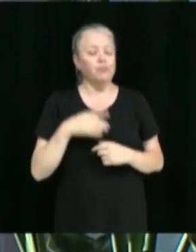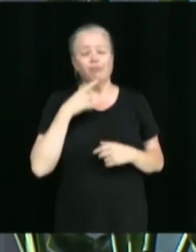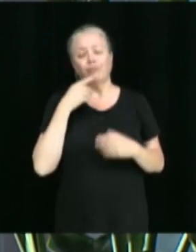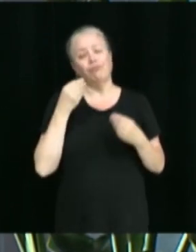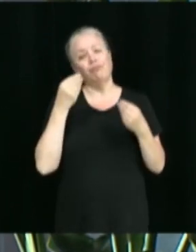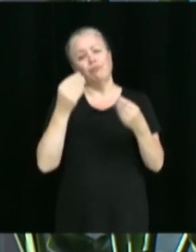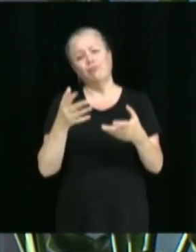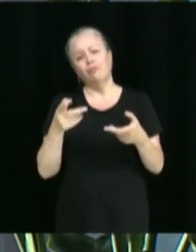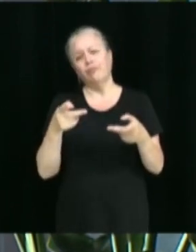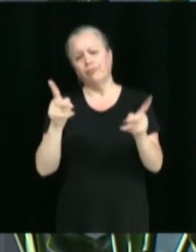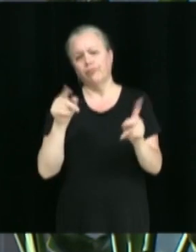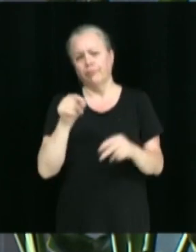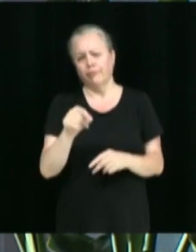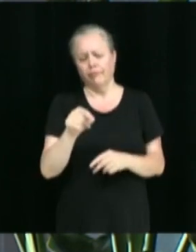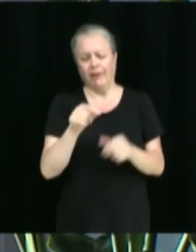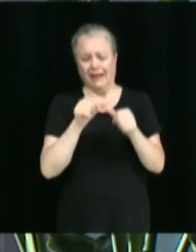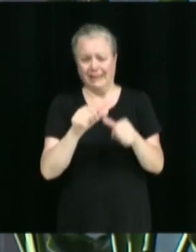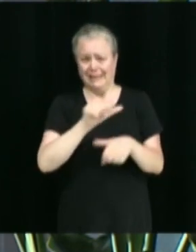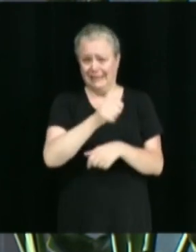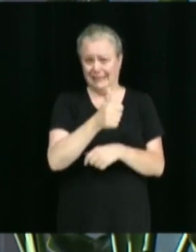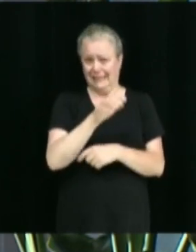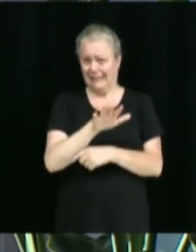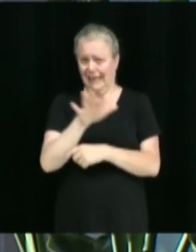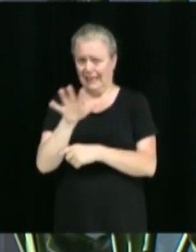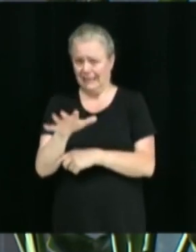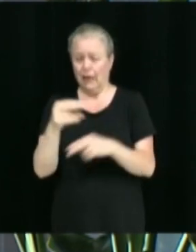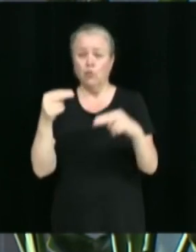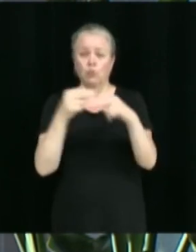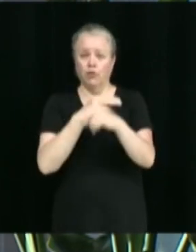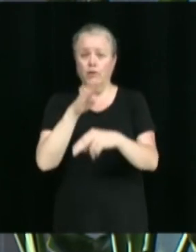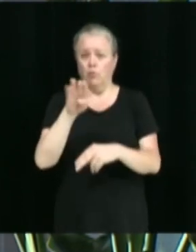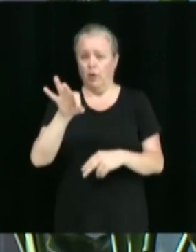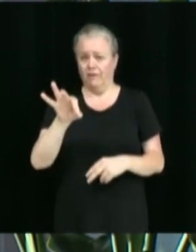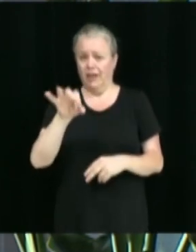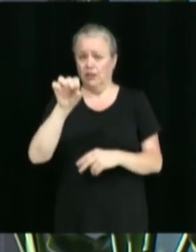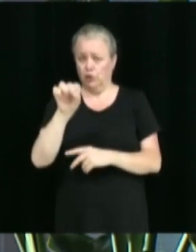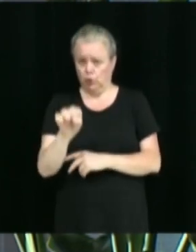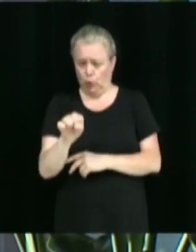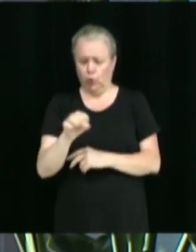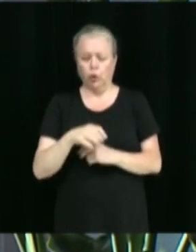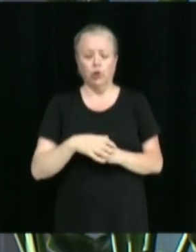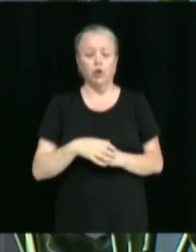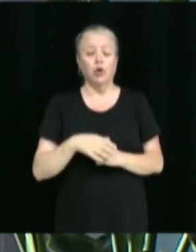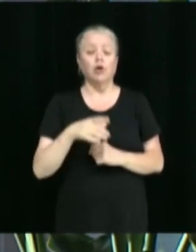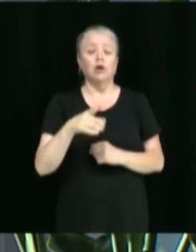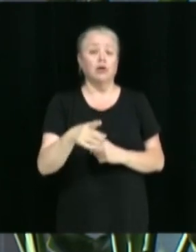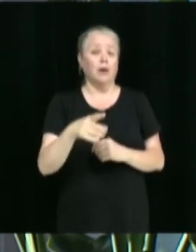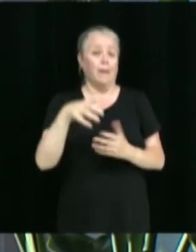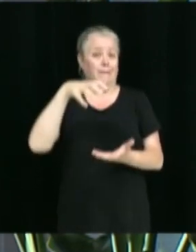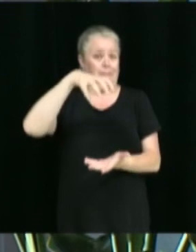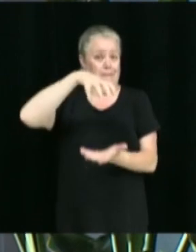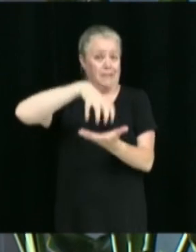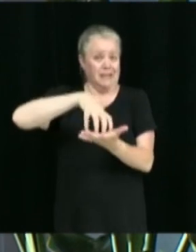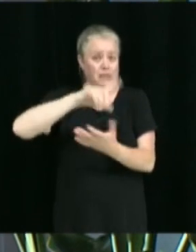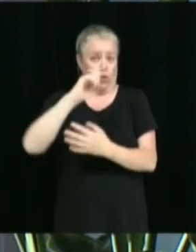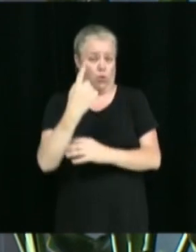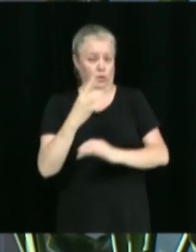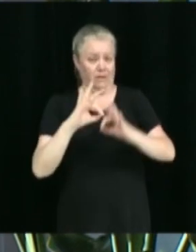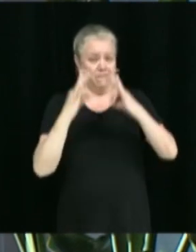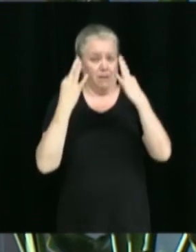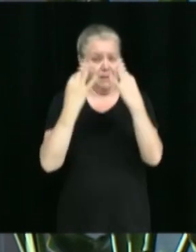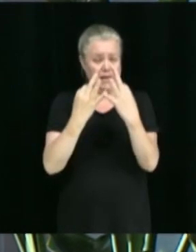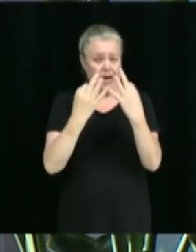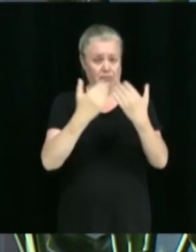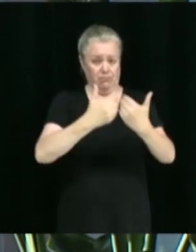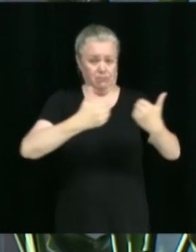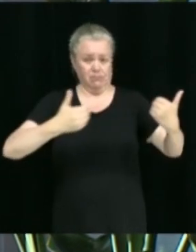au 1055 boulevard des Bois-Françud, qu'une habitation unifamiliale détachée soit construite sur un terrain qui n'est